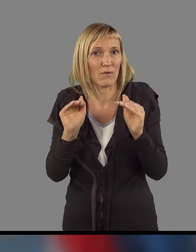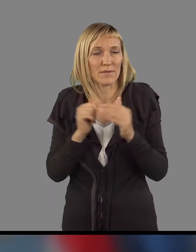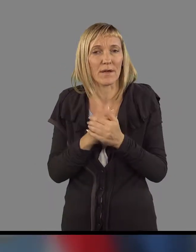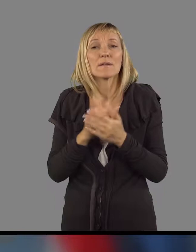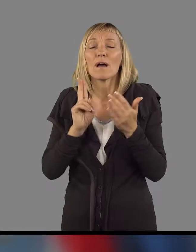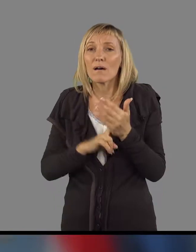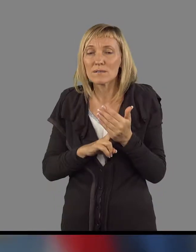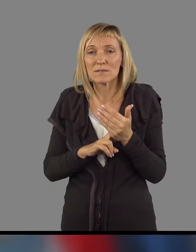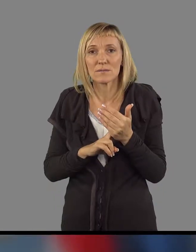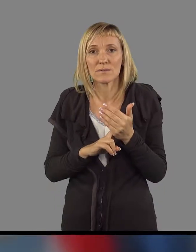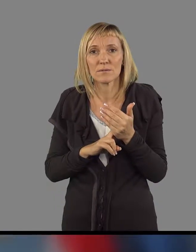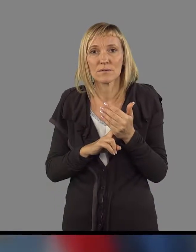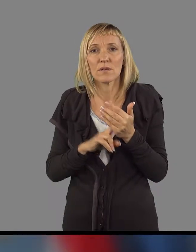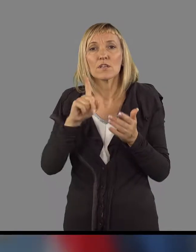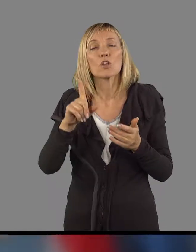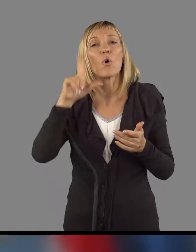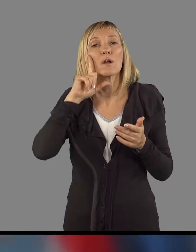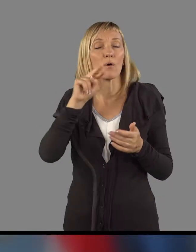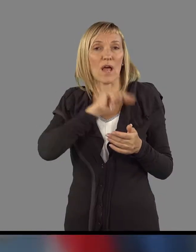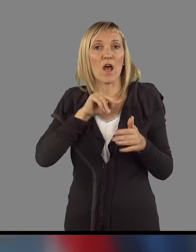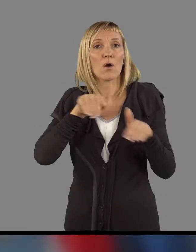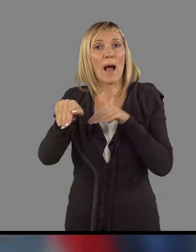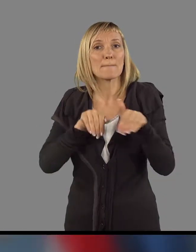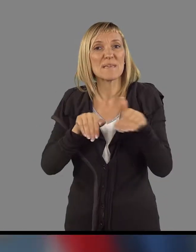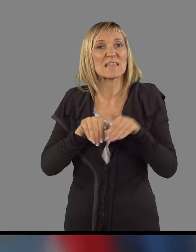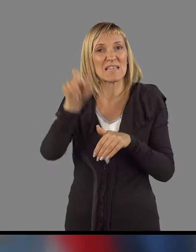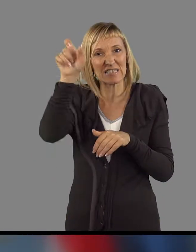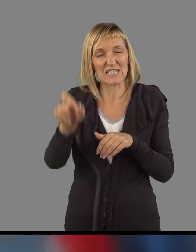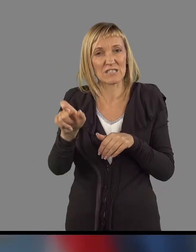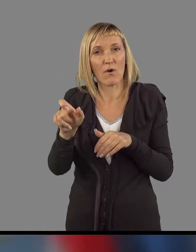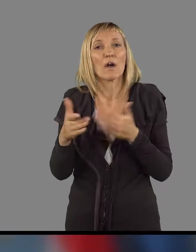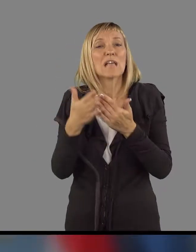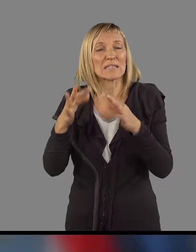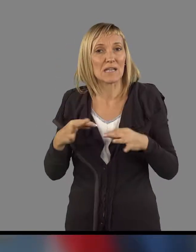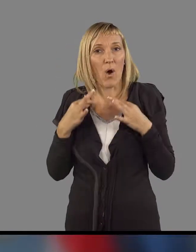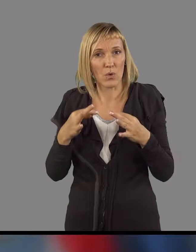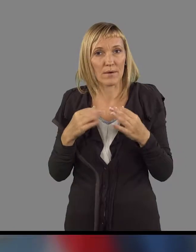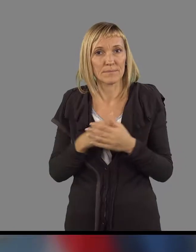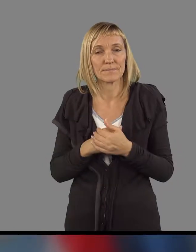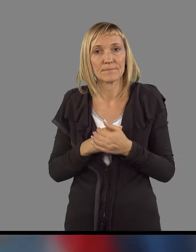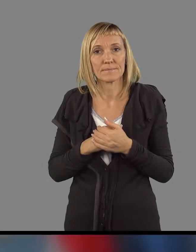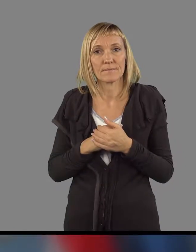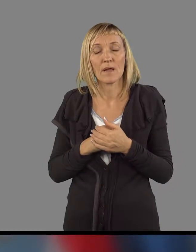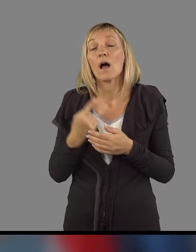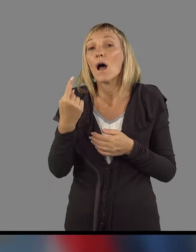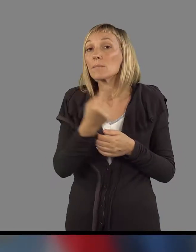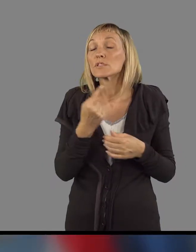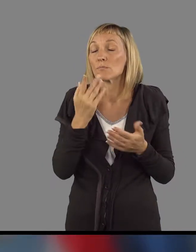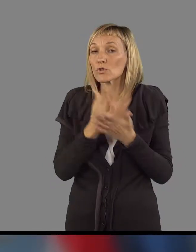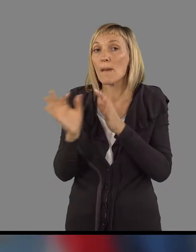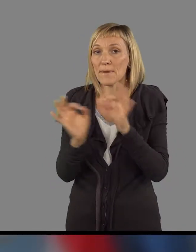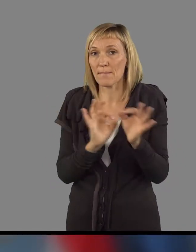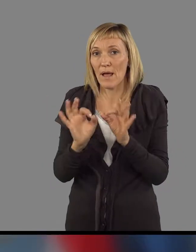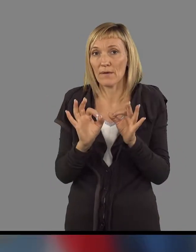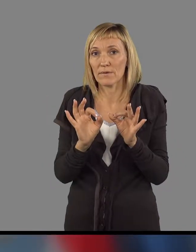je, sicer je to nosilna naloga ministra, ministrstva za zdravje. Mi smo naredili,